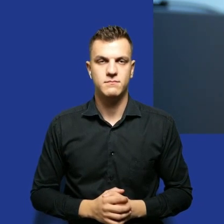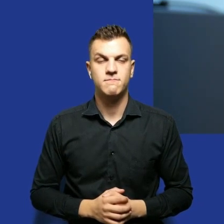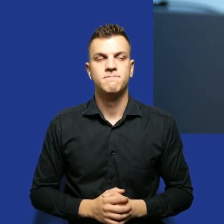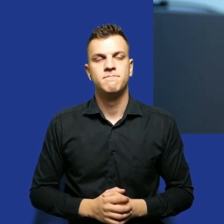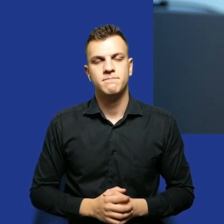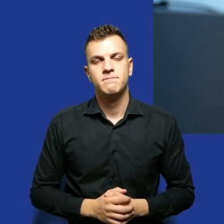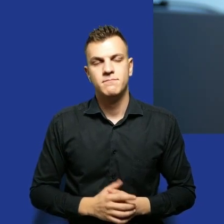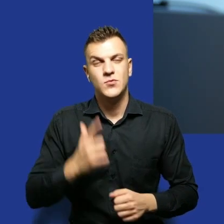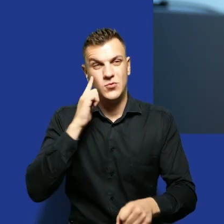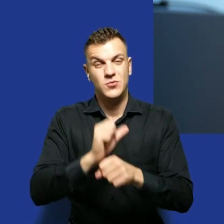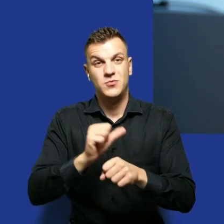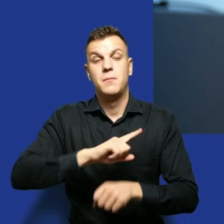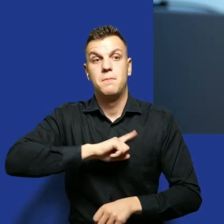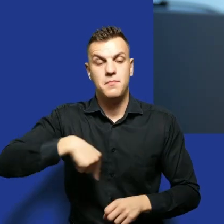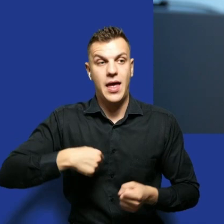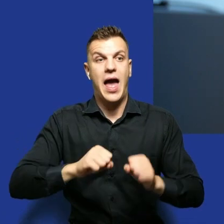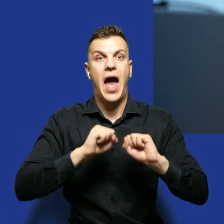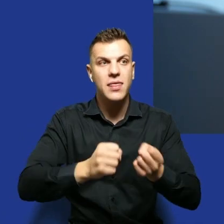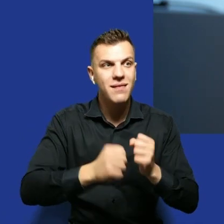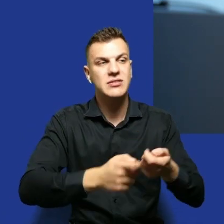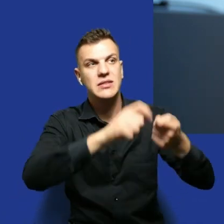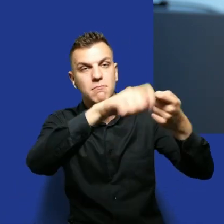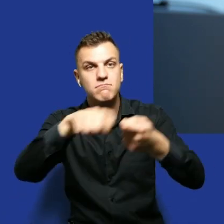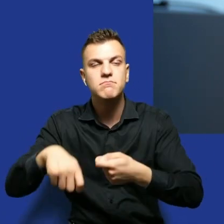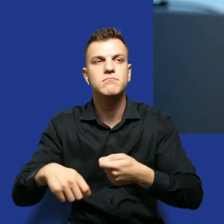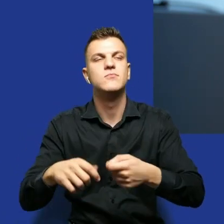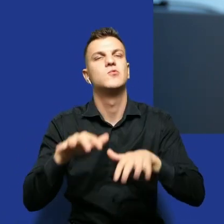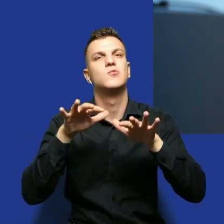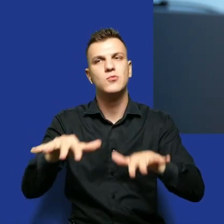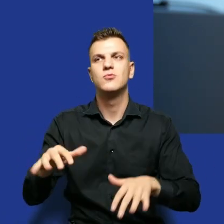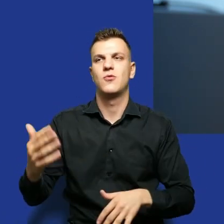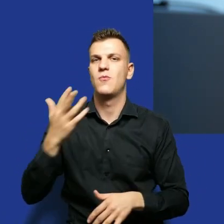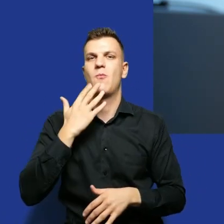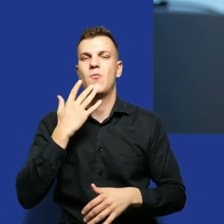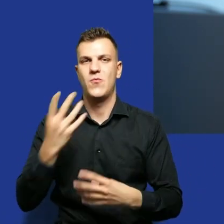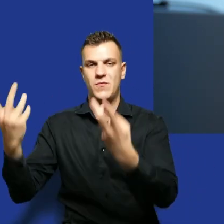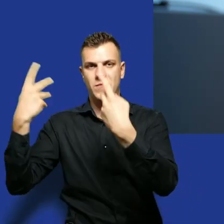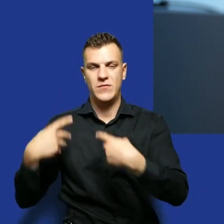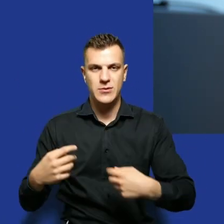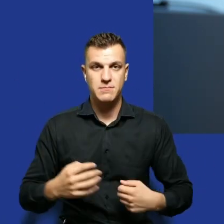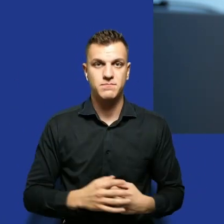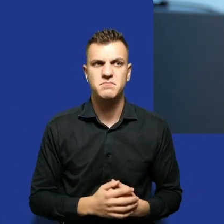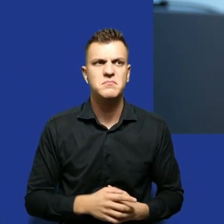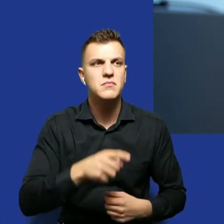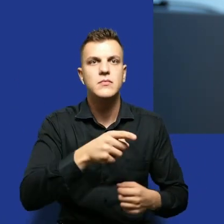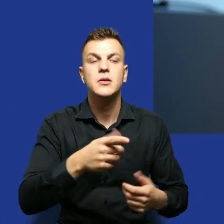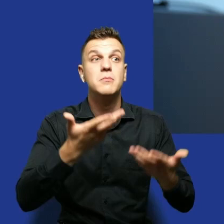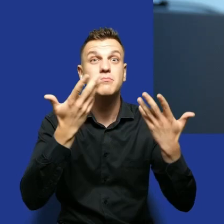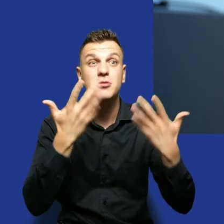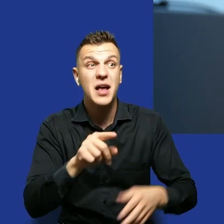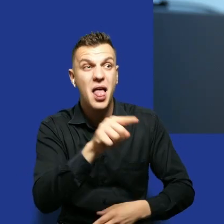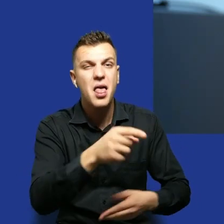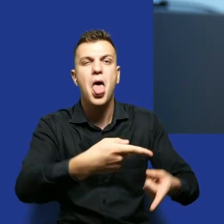jako watchdogi spotykamy się z takim zarzutem, że stwarzamy niepotrzebną pracę,